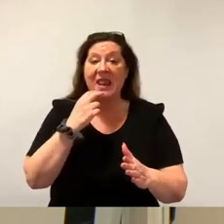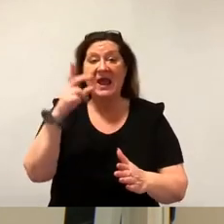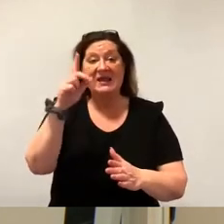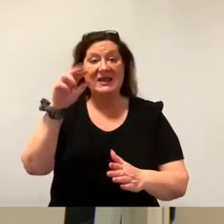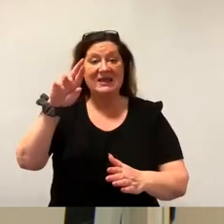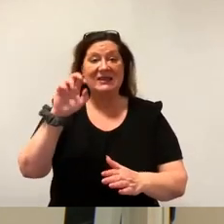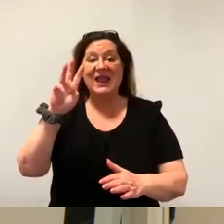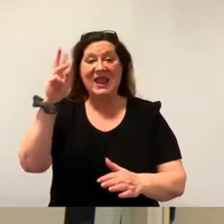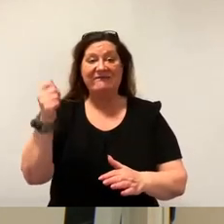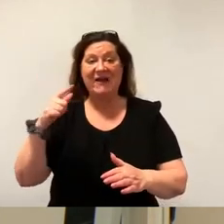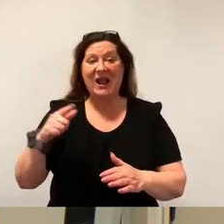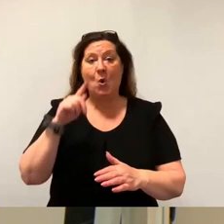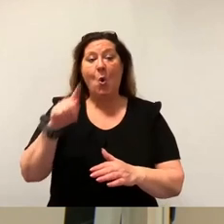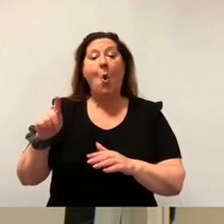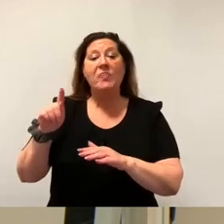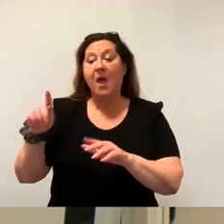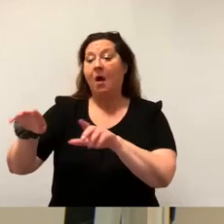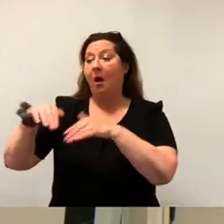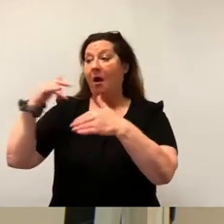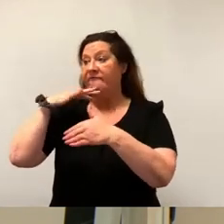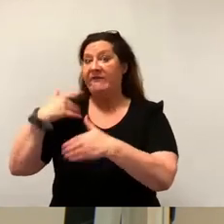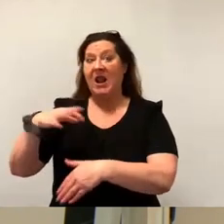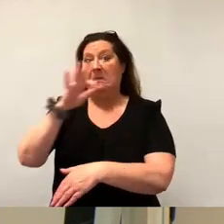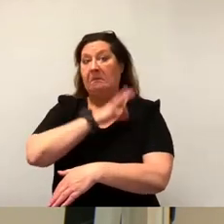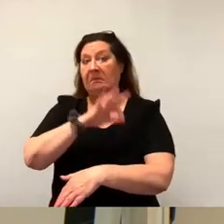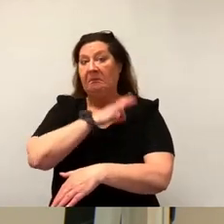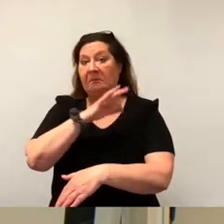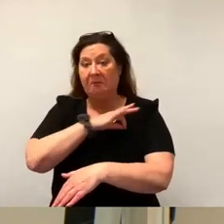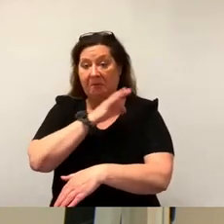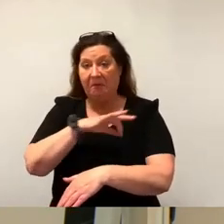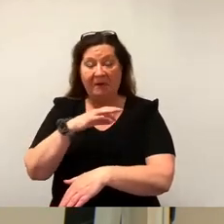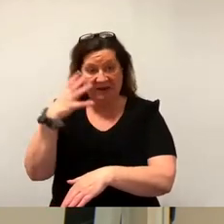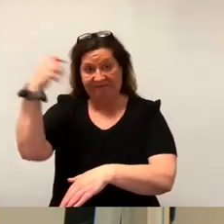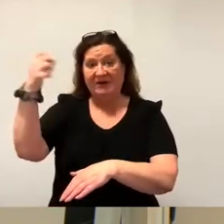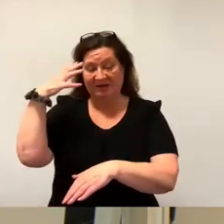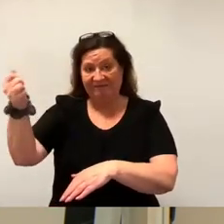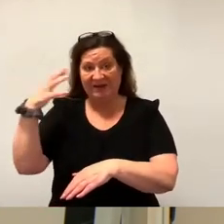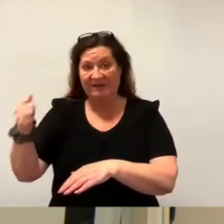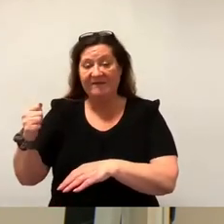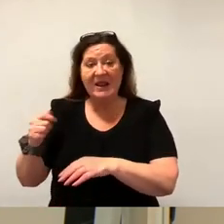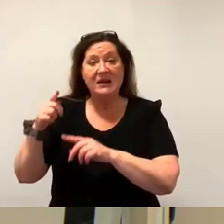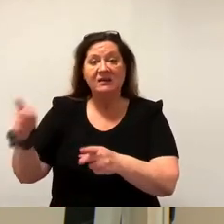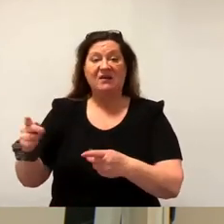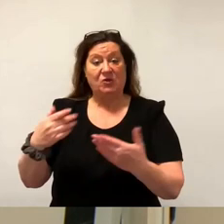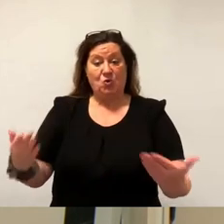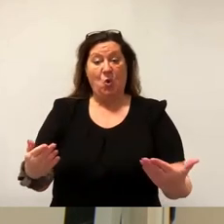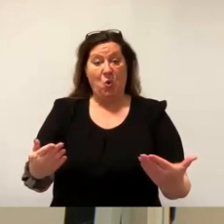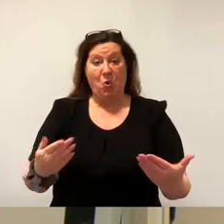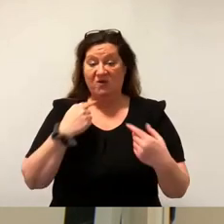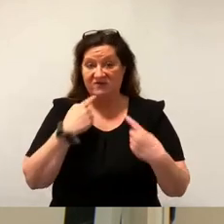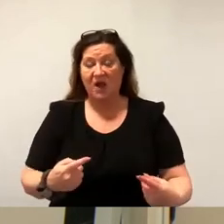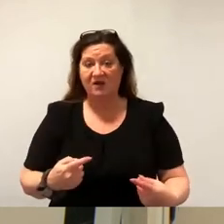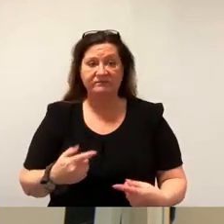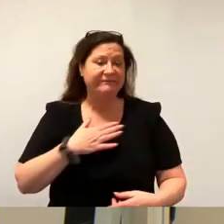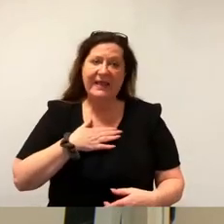Konzern macht riesen Gewinne. Und vielleicht dickbräuchige Aktionäre feiern sich dafür. Das ist die Botschaft dessen. Und lieber Thilo, das ist